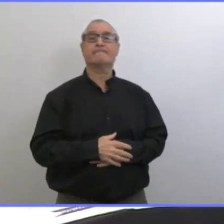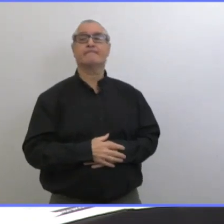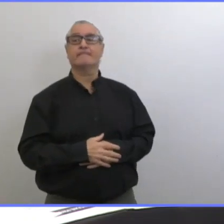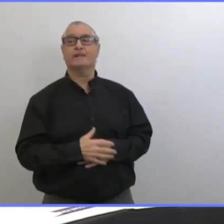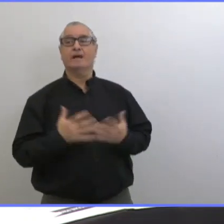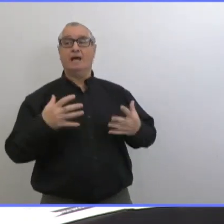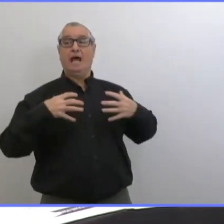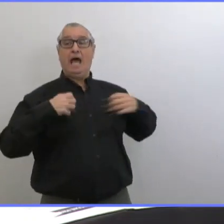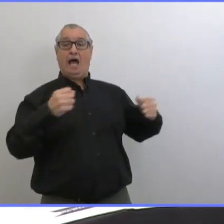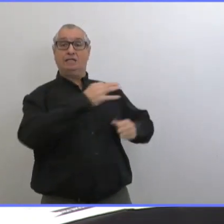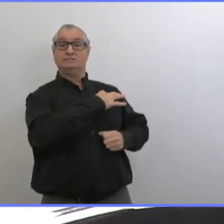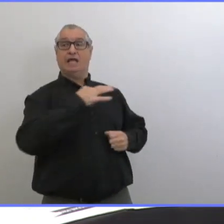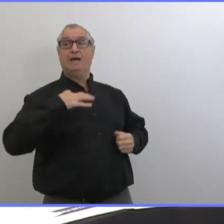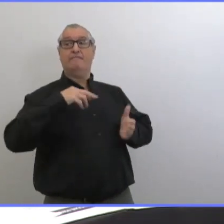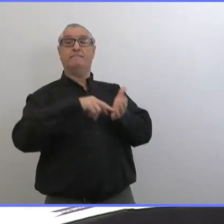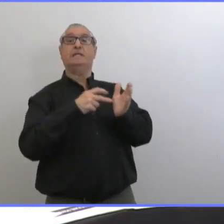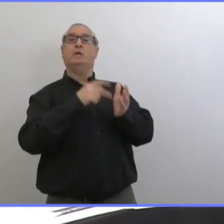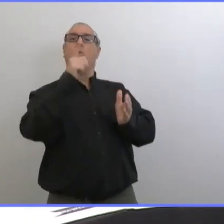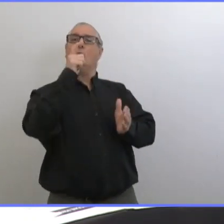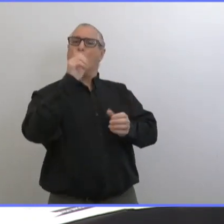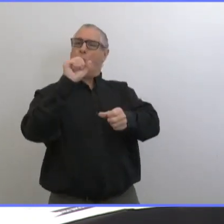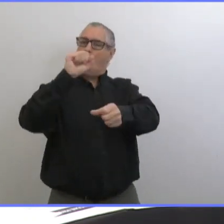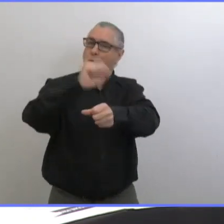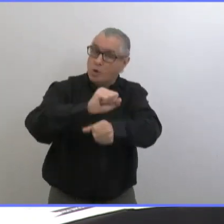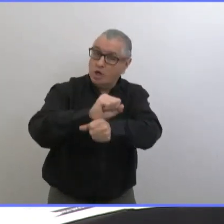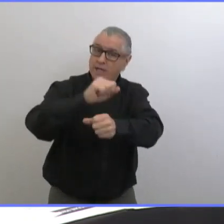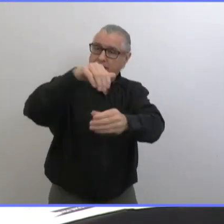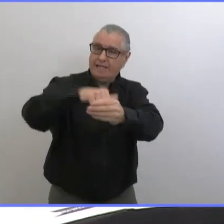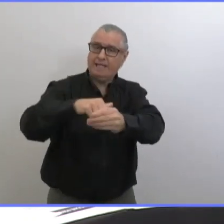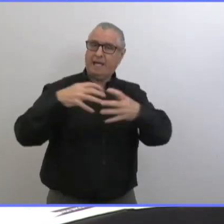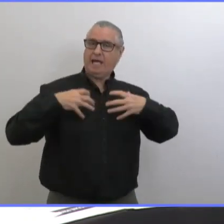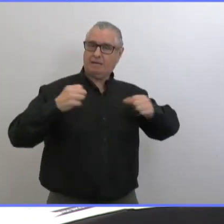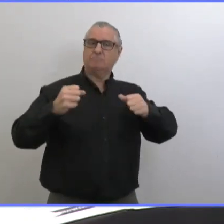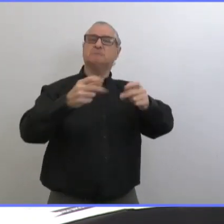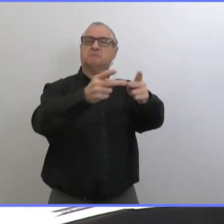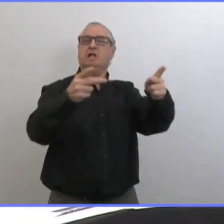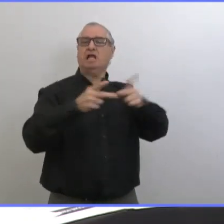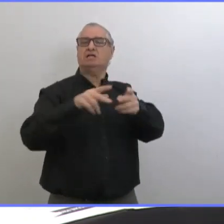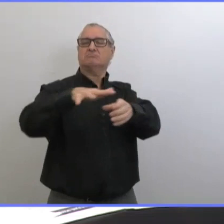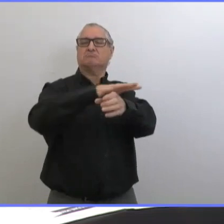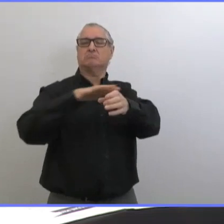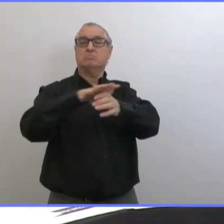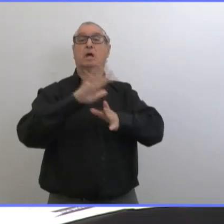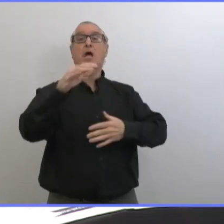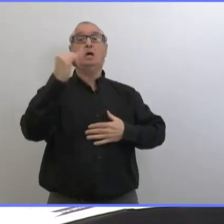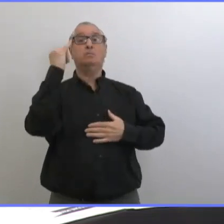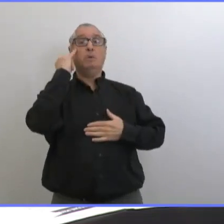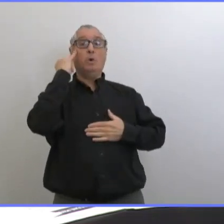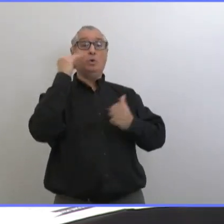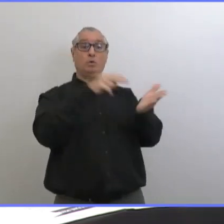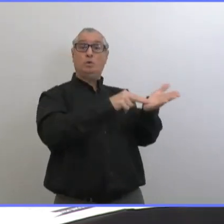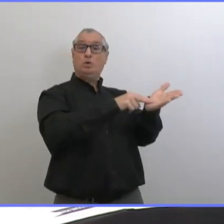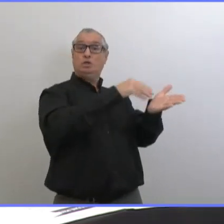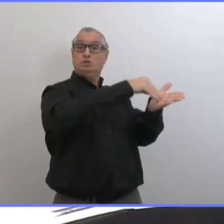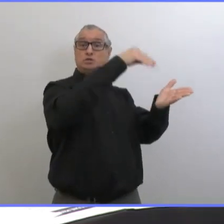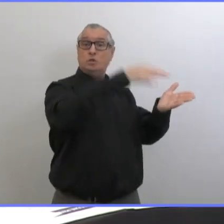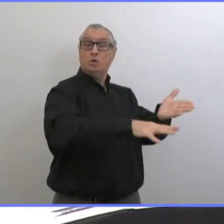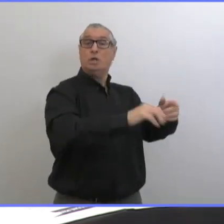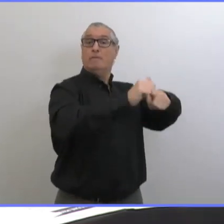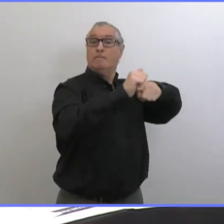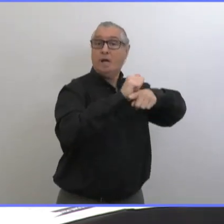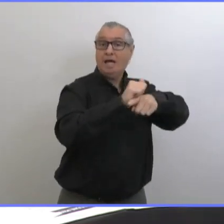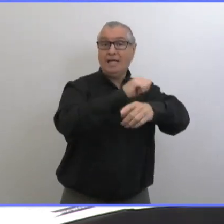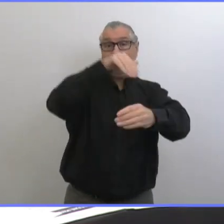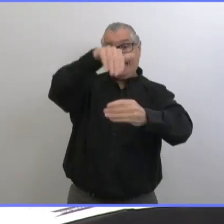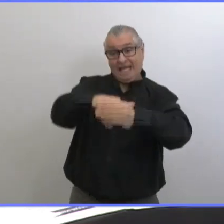on définit quelqu'un qui fait partie de travailleurs de santé c'est quelqu'un qui travaille dans un établissement donc si c un étudiant qui fait